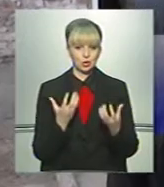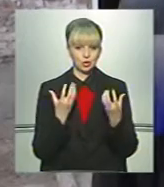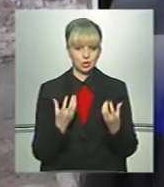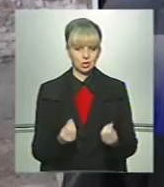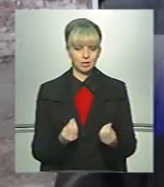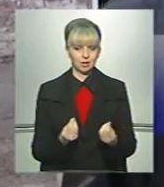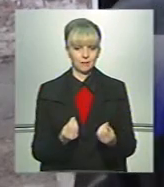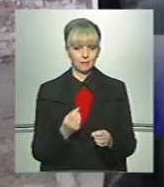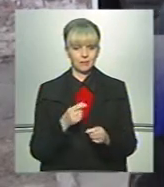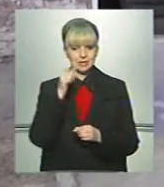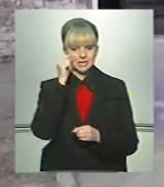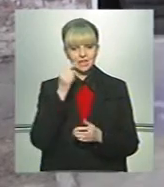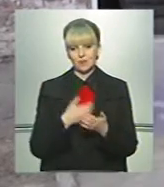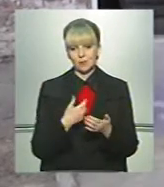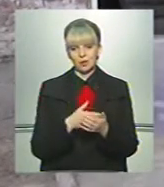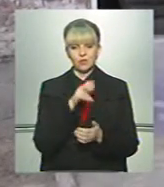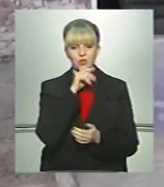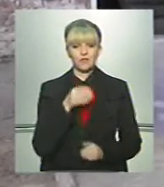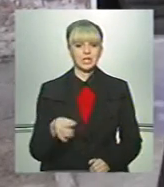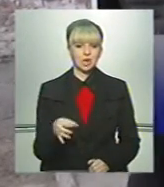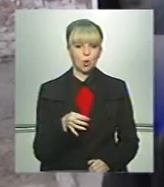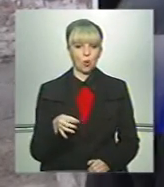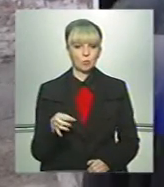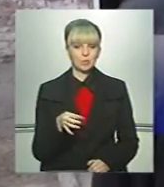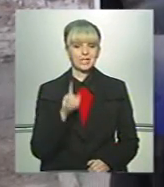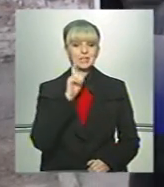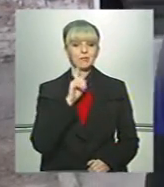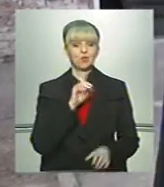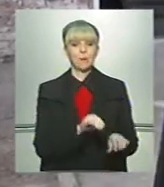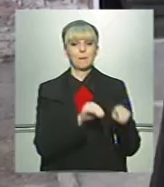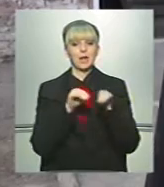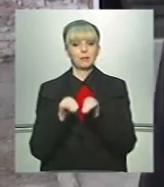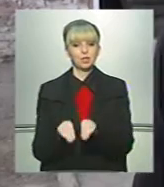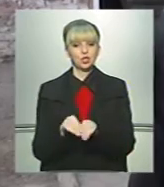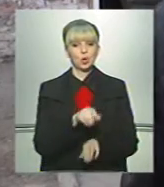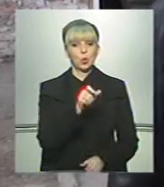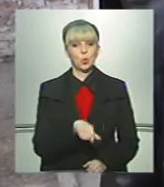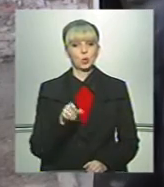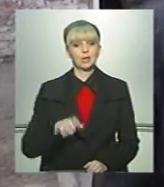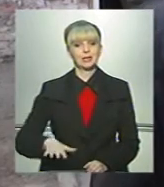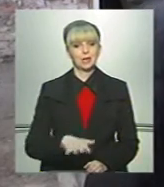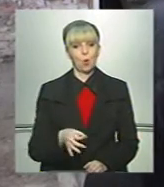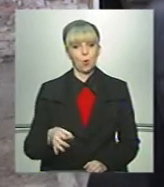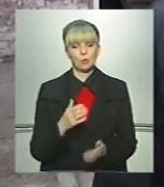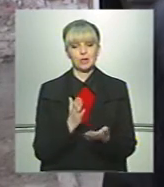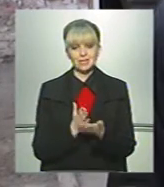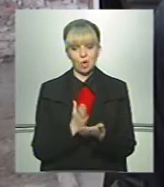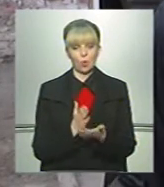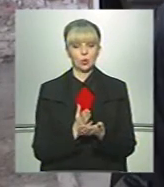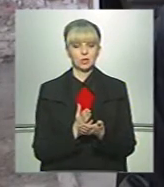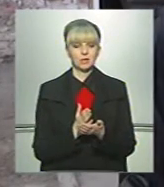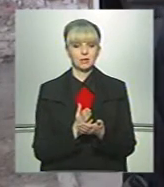цифра коливається в Чернівецькій області, тимчасово переміщених людей на території області знаходиться